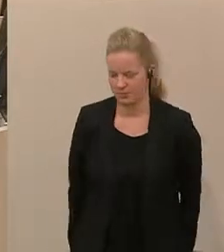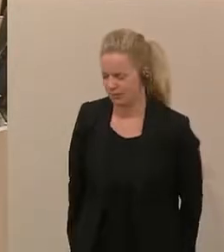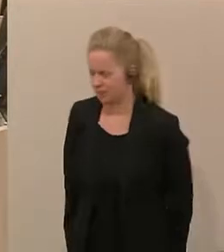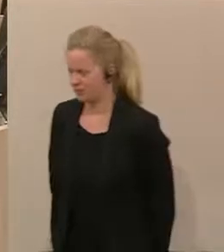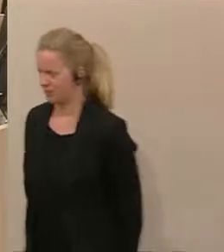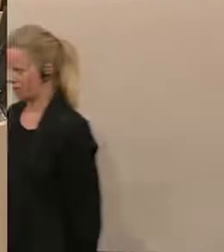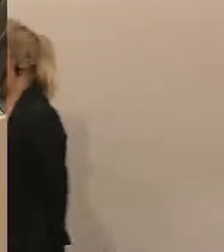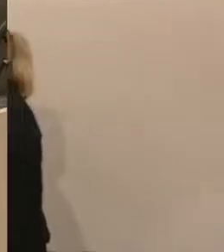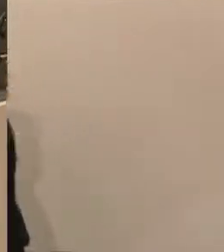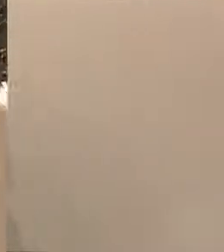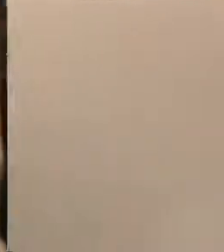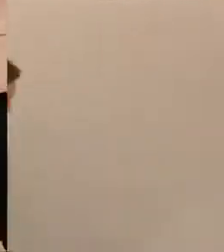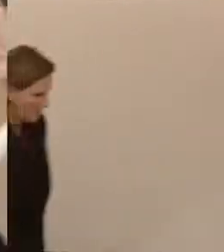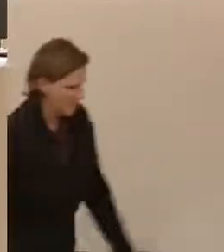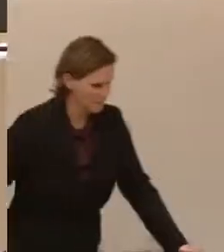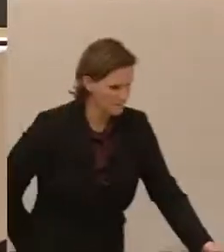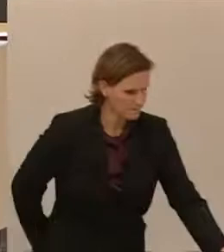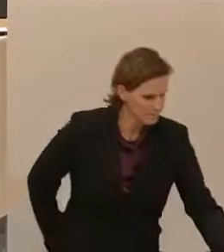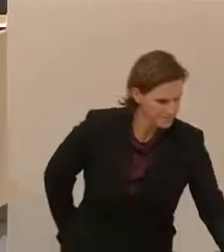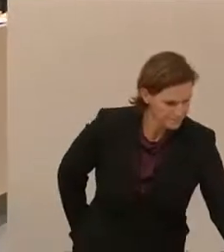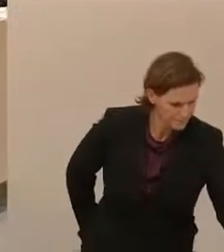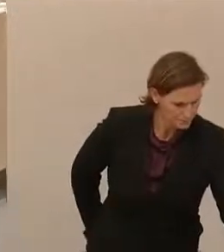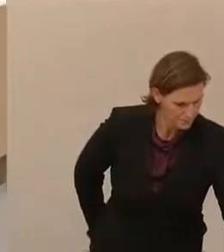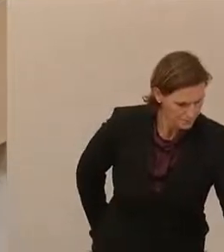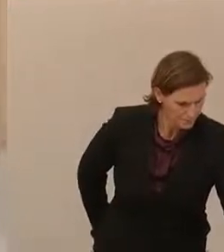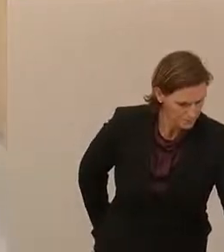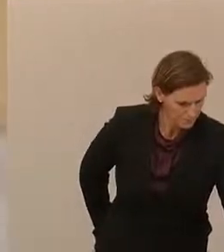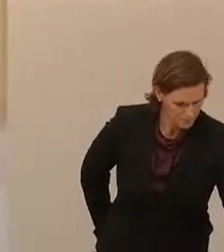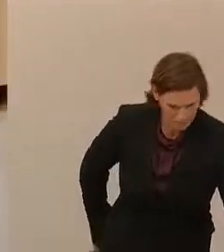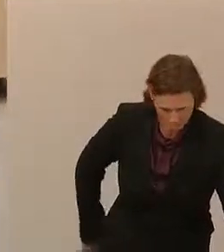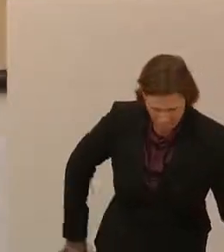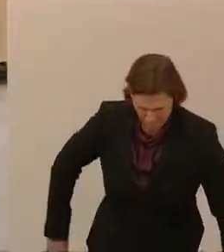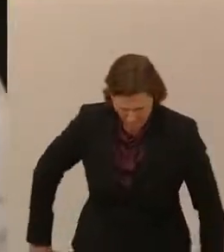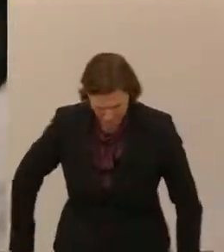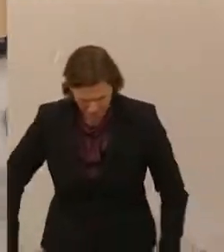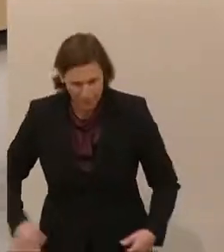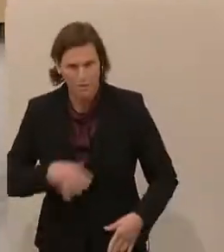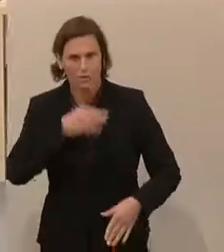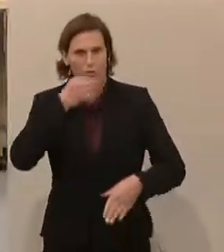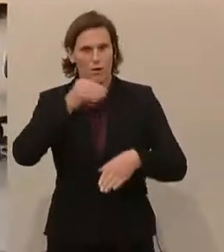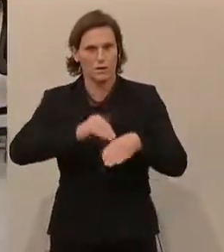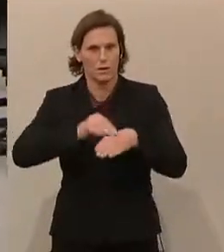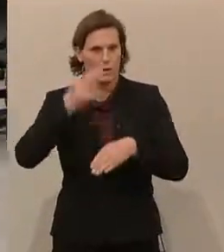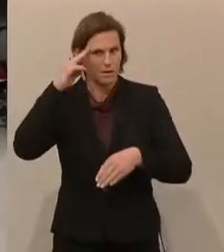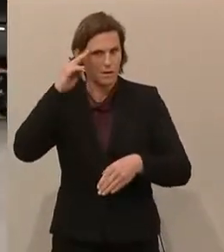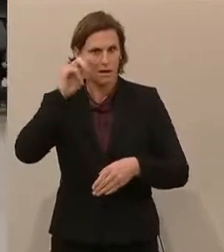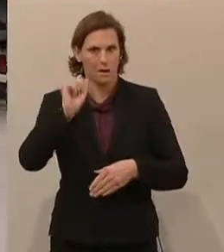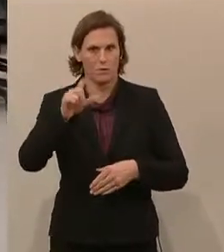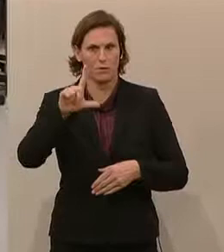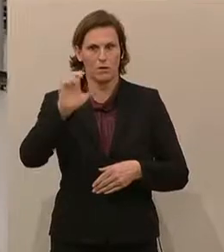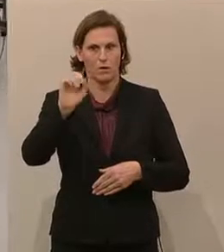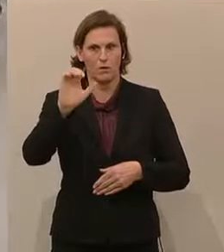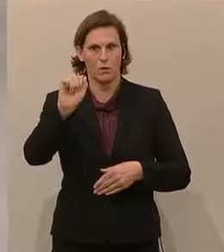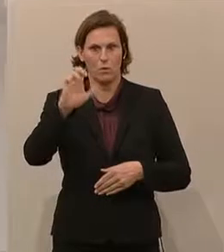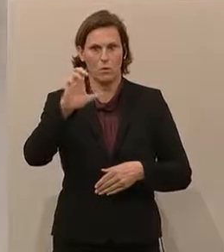So wie auch Ihr Vorredner von der ÖVP ortet Dagmar Bilakovic, Sozialsprecherin der FPÖ, ein Verfehlen